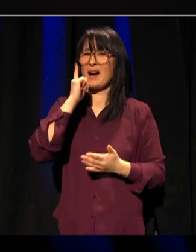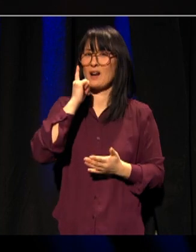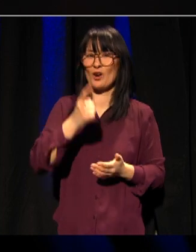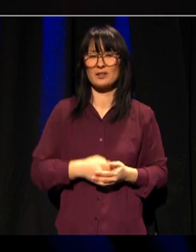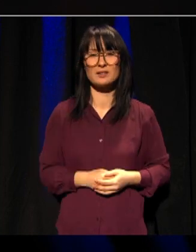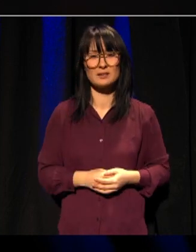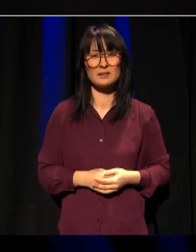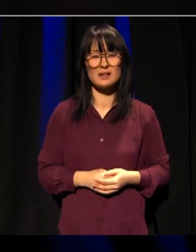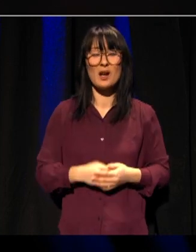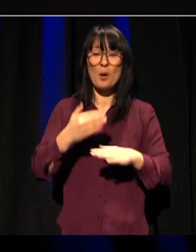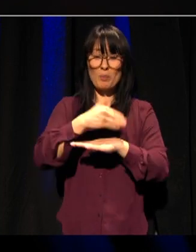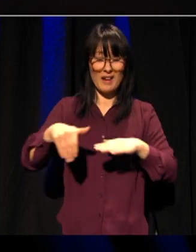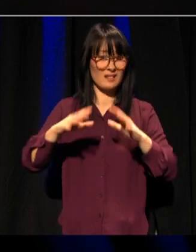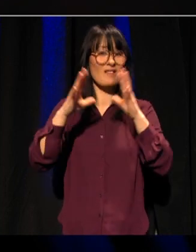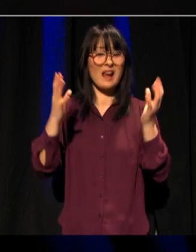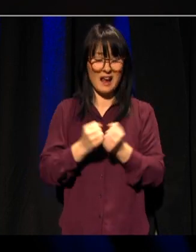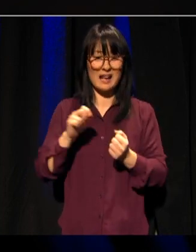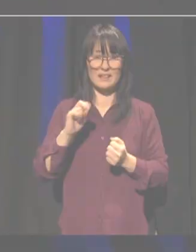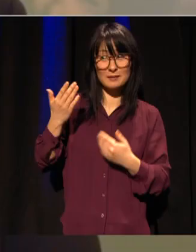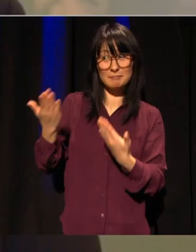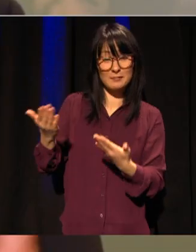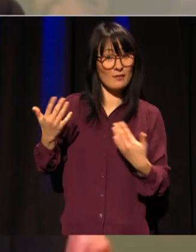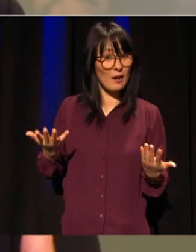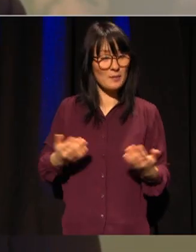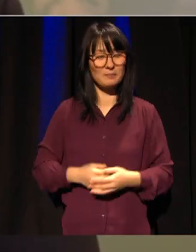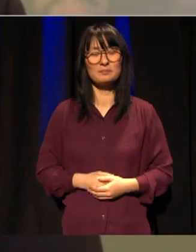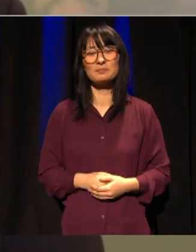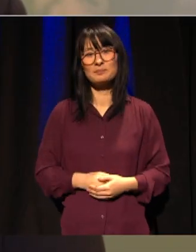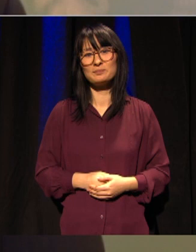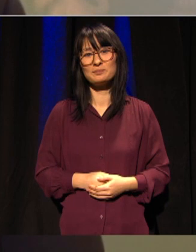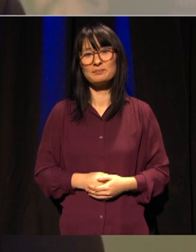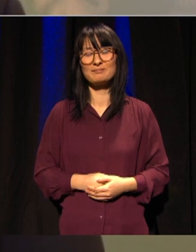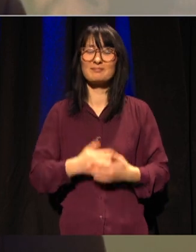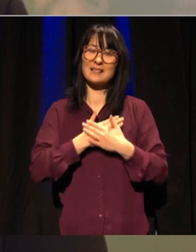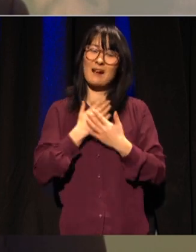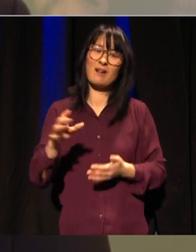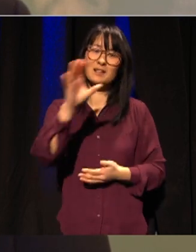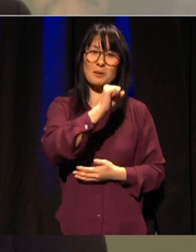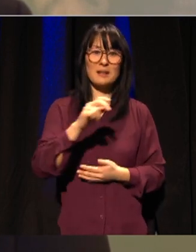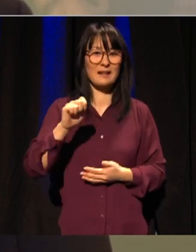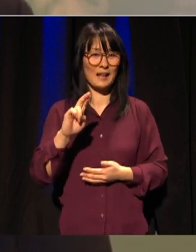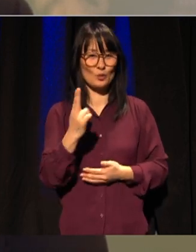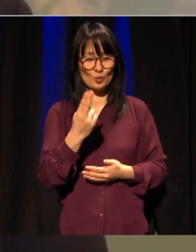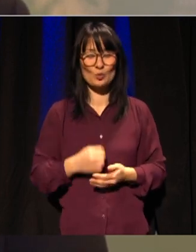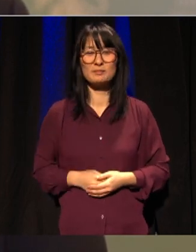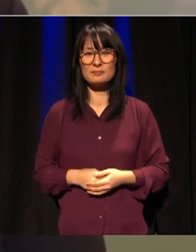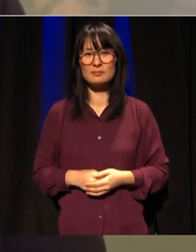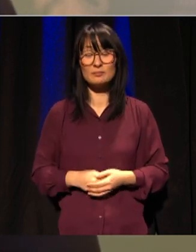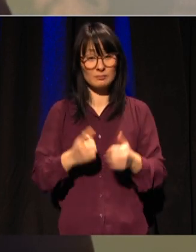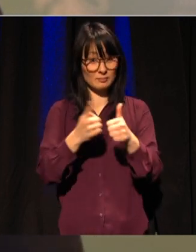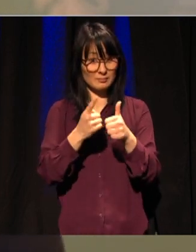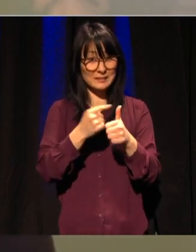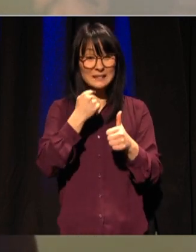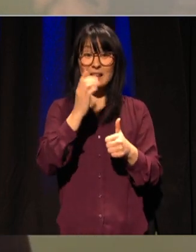NTNU Takk til dere Kjære Kjære alle dere på NTNU La meg først få takke for